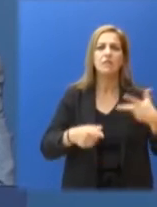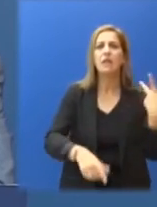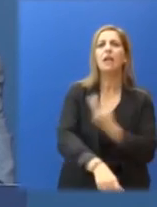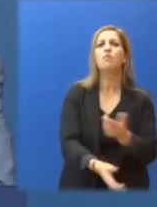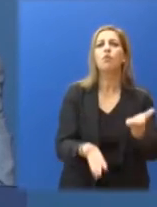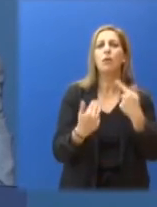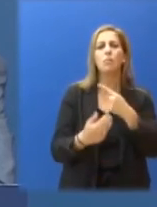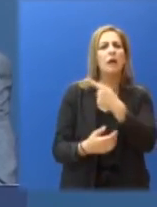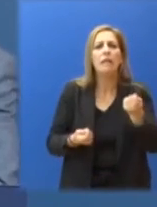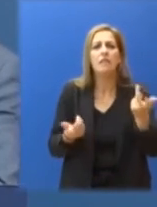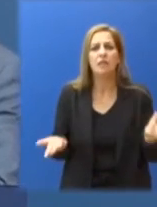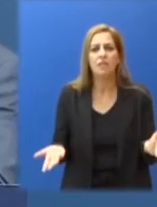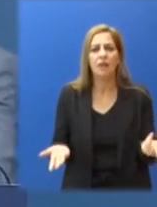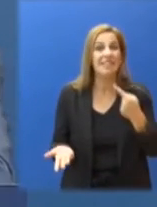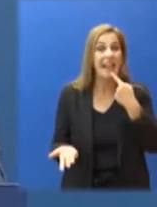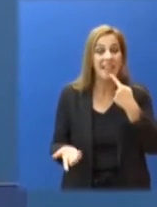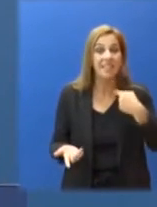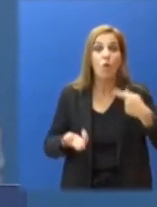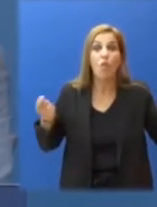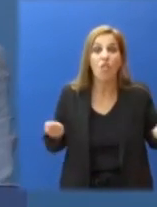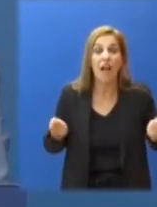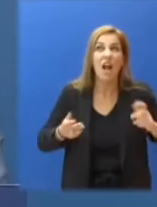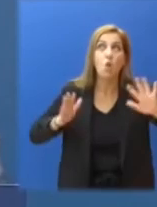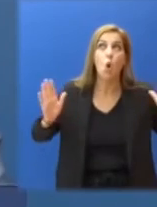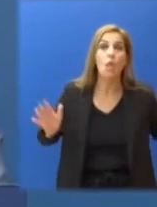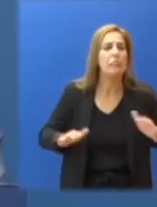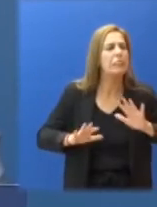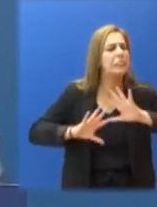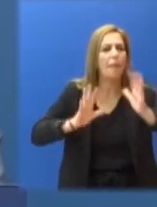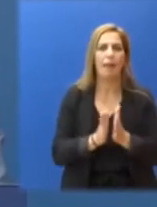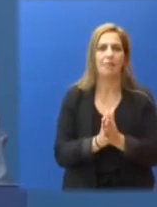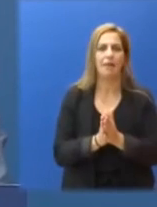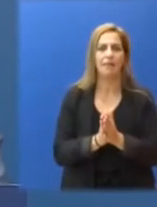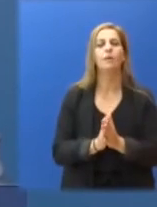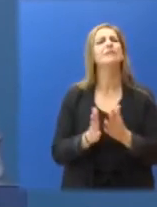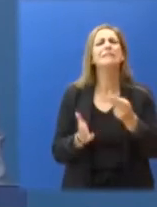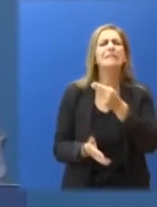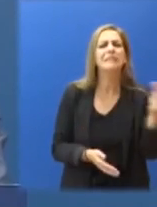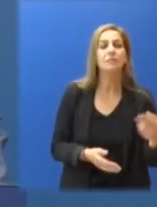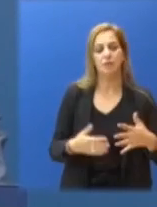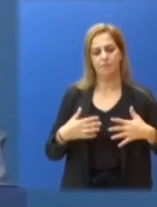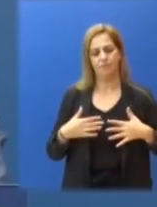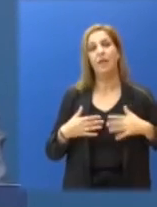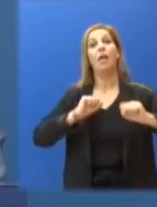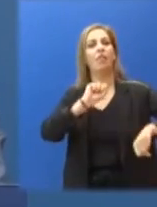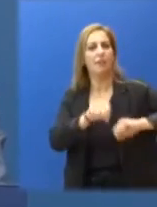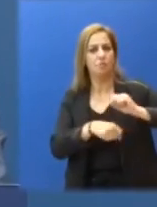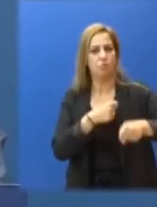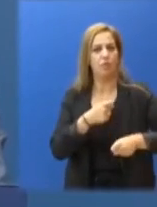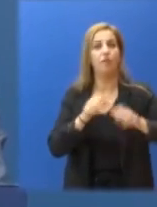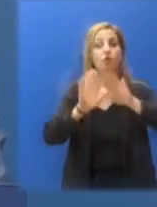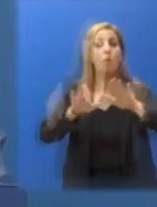αποδοθούν ευθύνες και τα όσα συνέβησαν είναι οι παθογένειες μιας Ελλάδας που πασχίζουμε να αφήσουμε πίσω μας